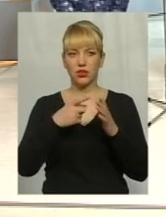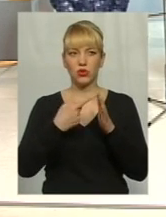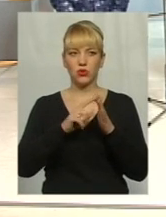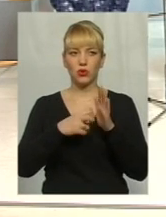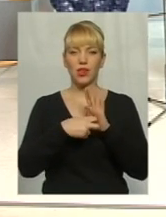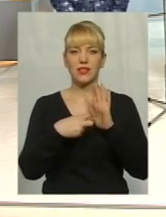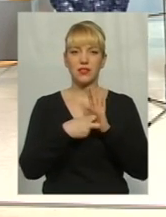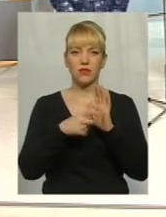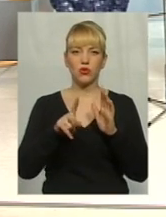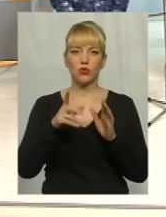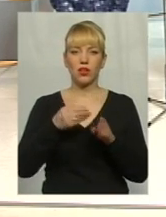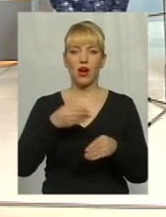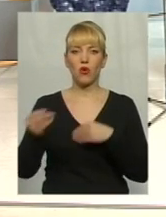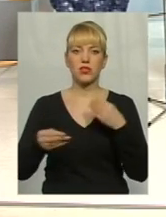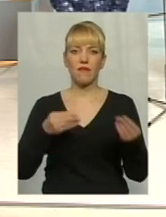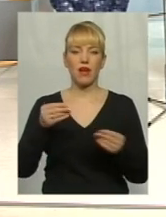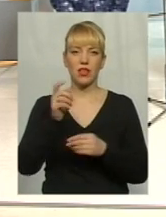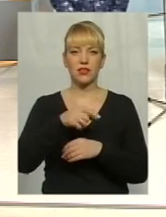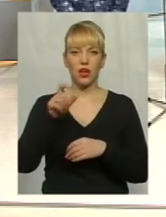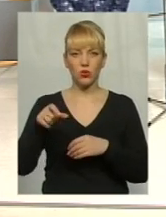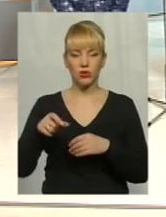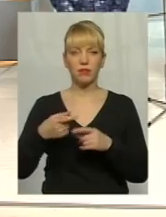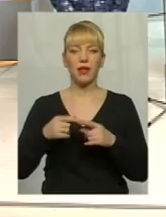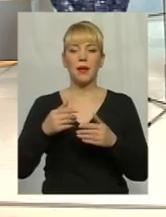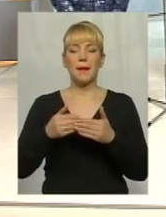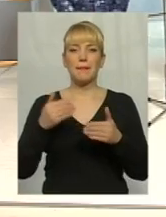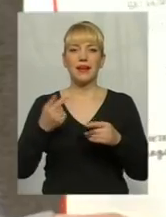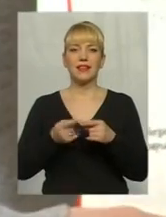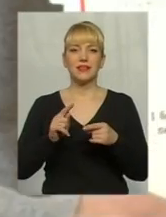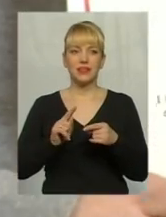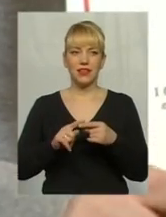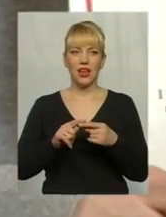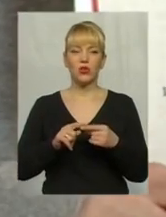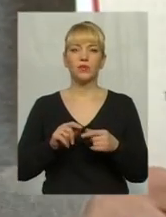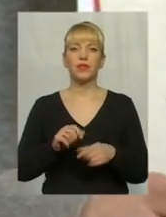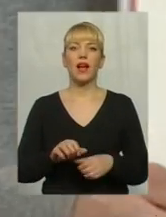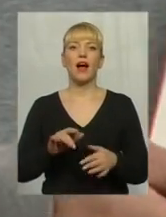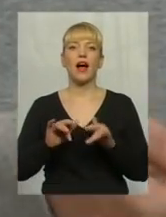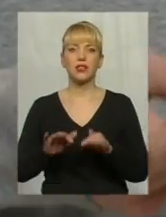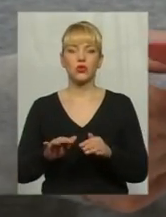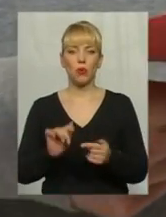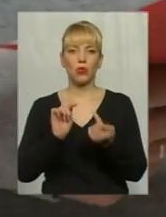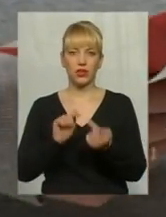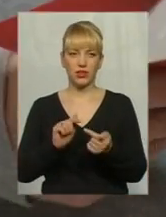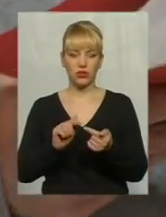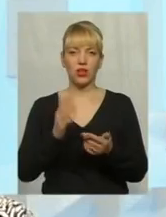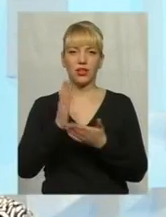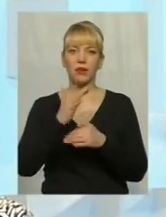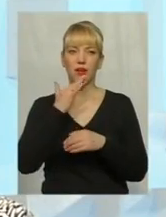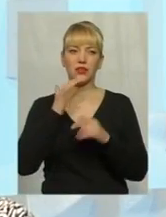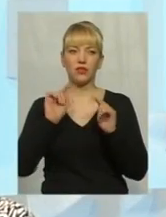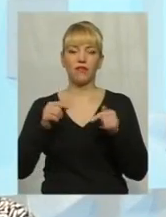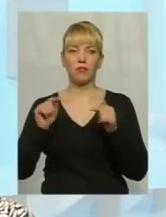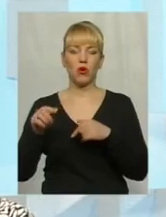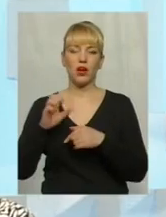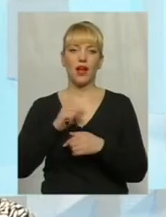яка роздавалася і клеїлася в місті перед тією акцією протесту, яка відбулася 1 березня. Вимог багато насправді,